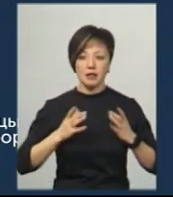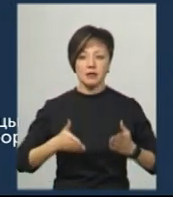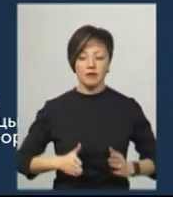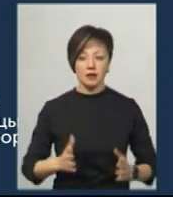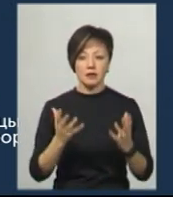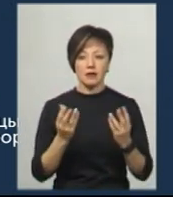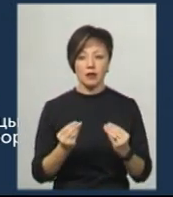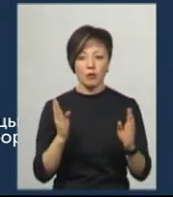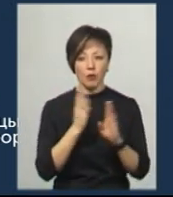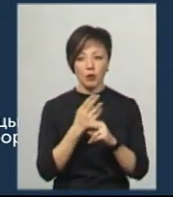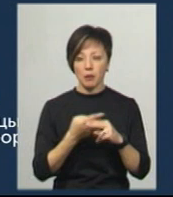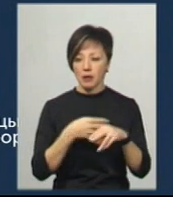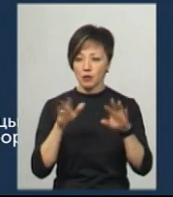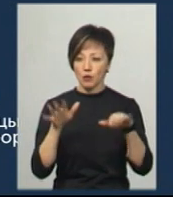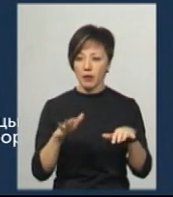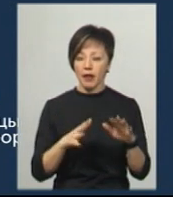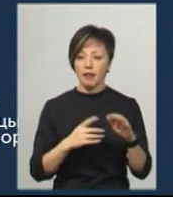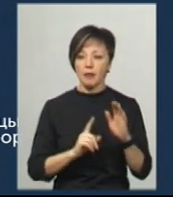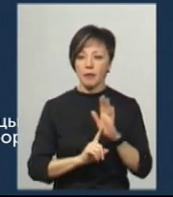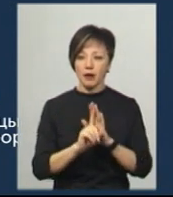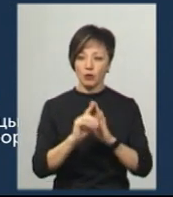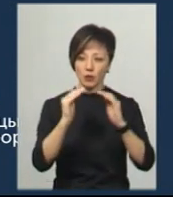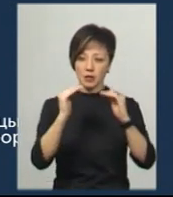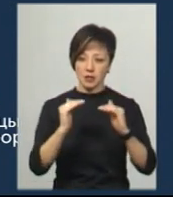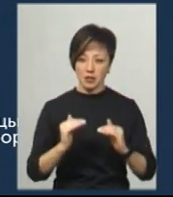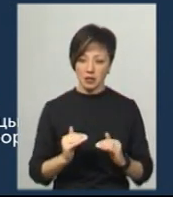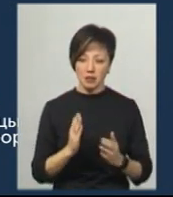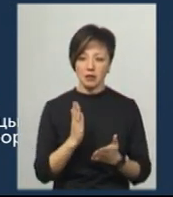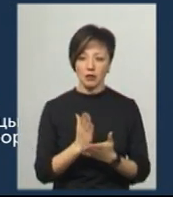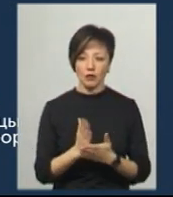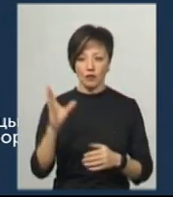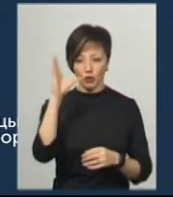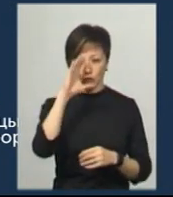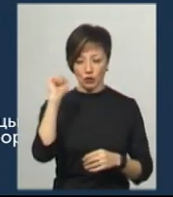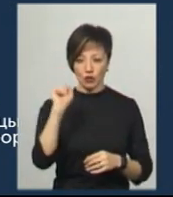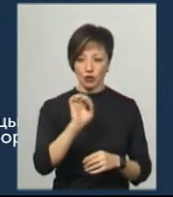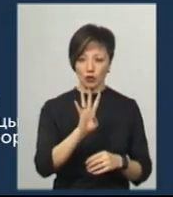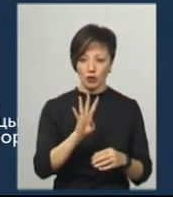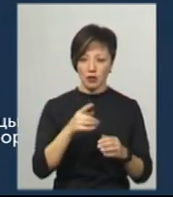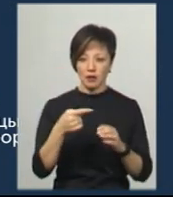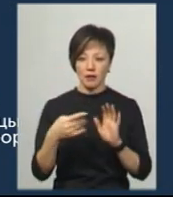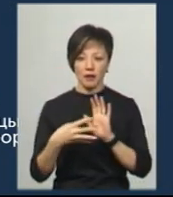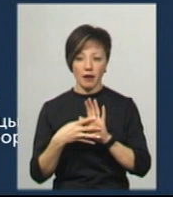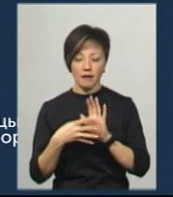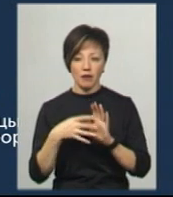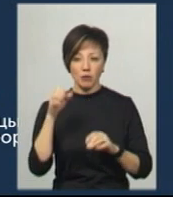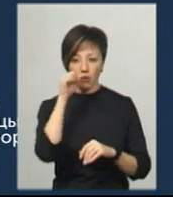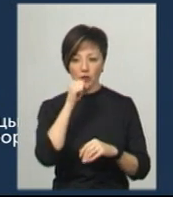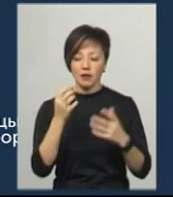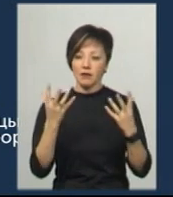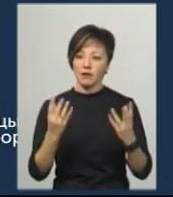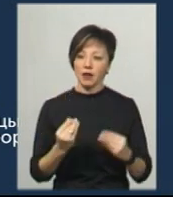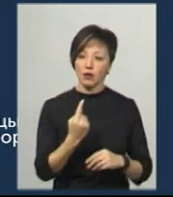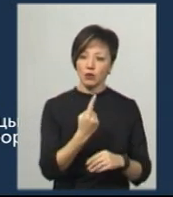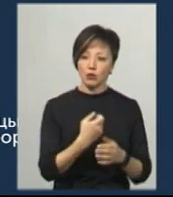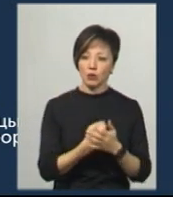переважатиме погода без опадів. Температура повітря знизиться і встановитиме вночі від 4 до 9 градусів морозу, в день від